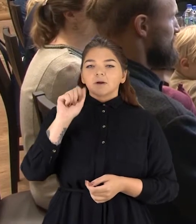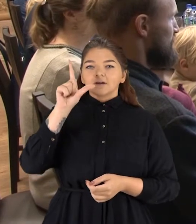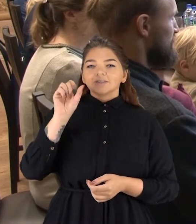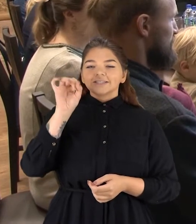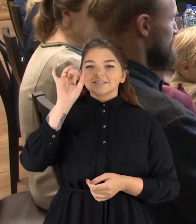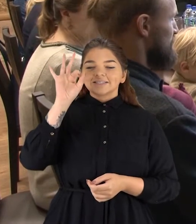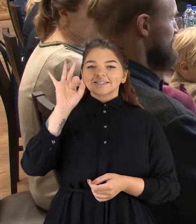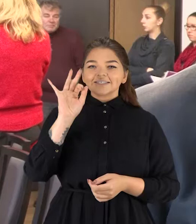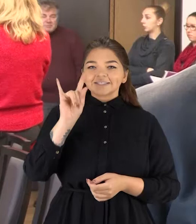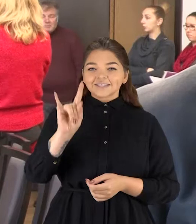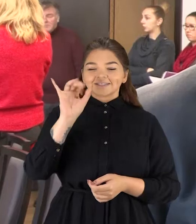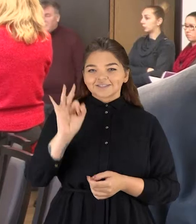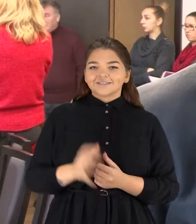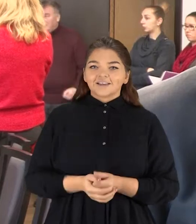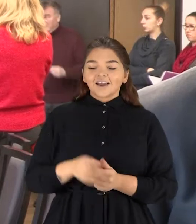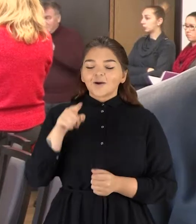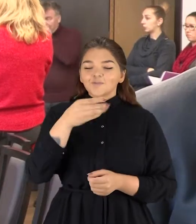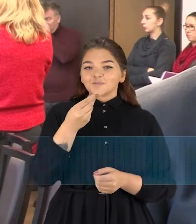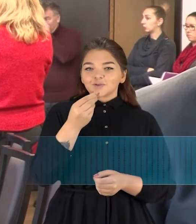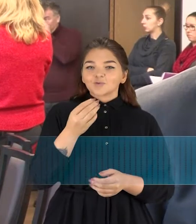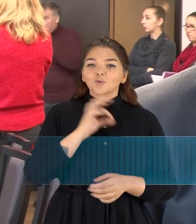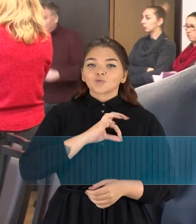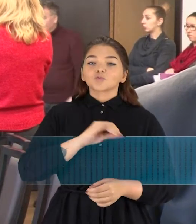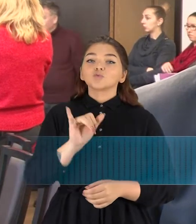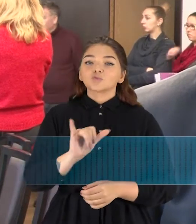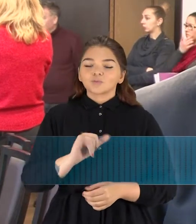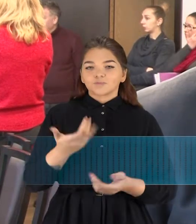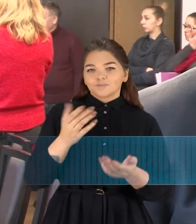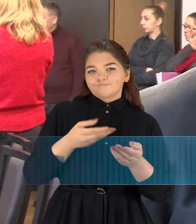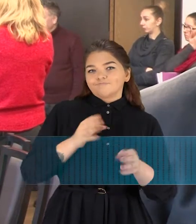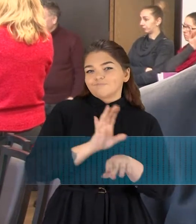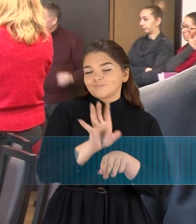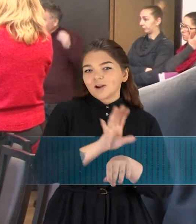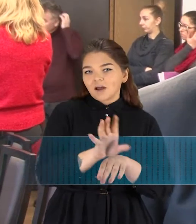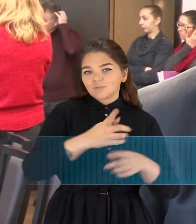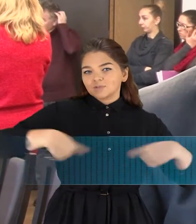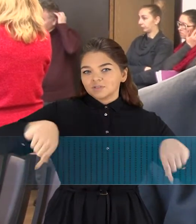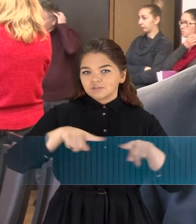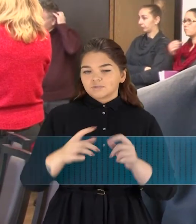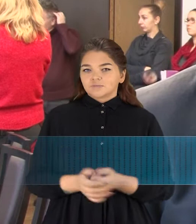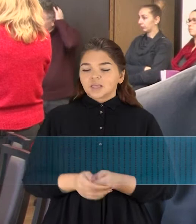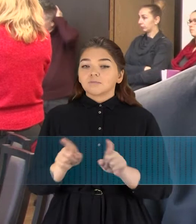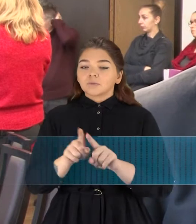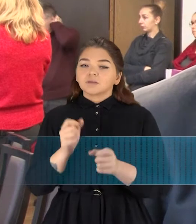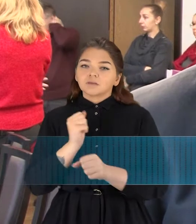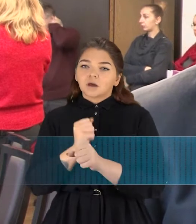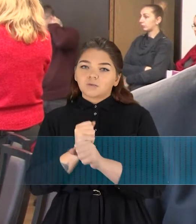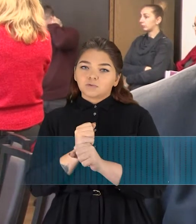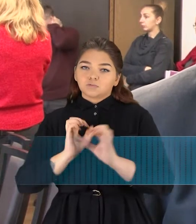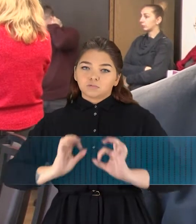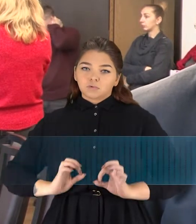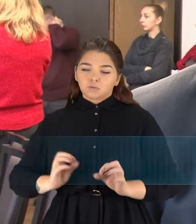panaudos pramonės rytije. Ir idėja yra pati paviršiaus padengimas, būtent darbos juridinis asmenim